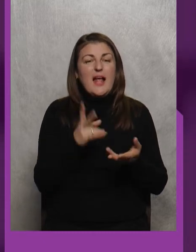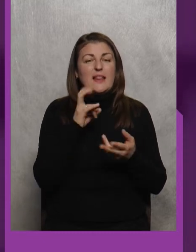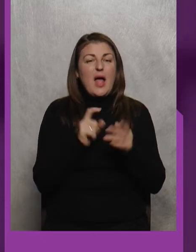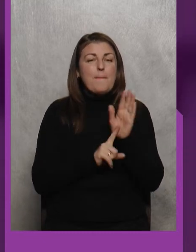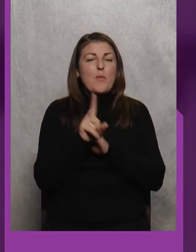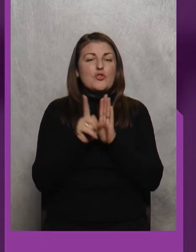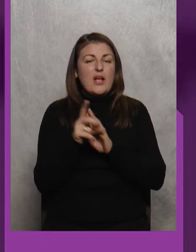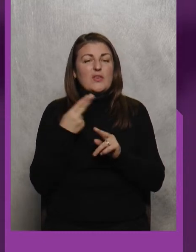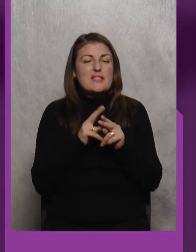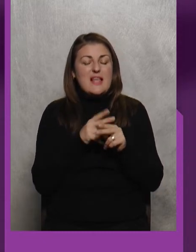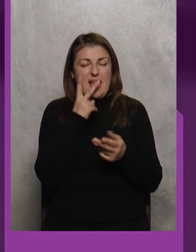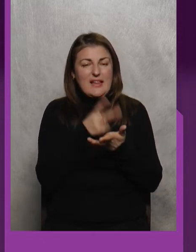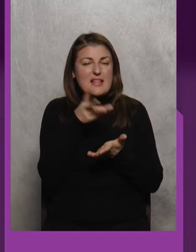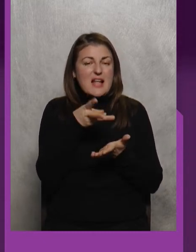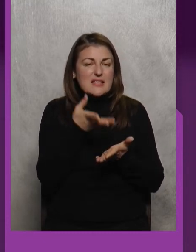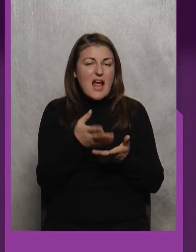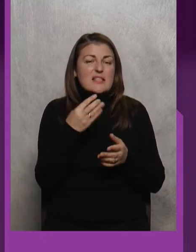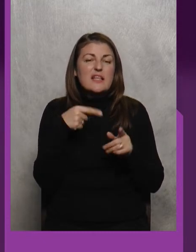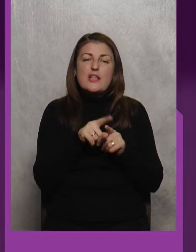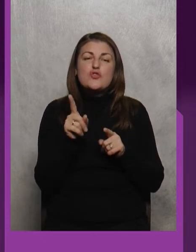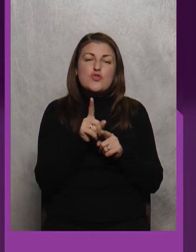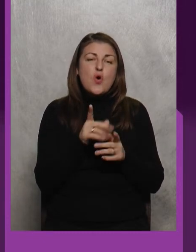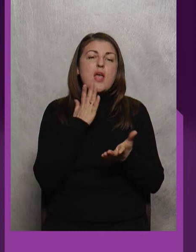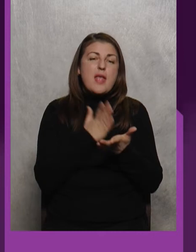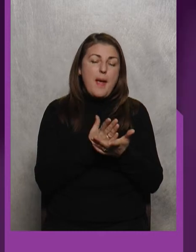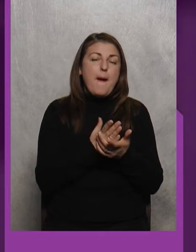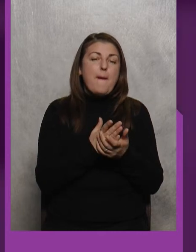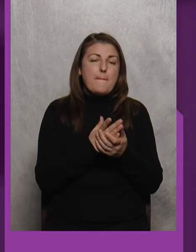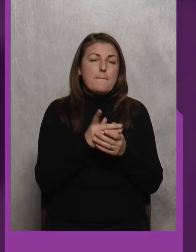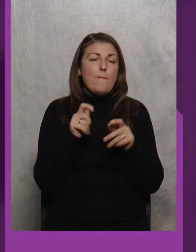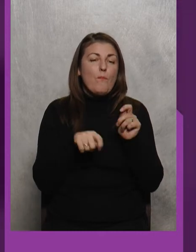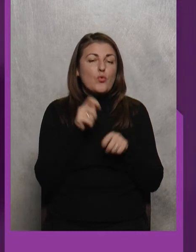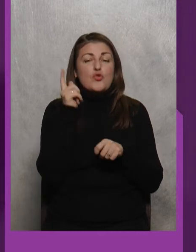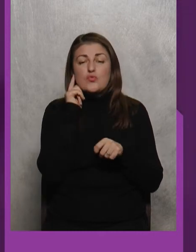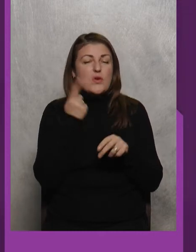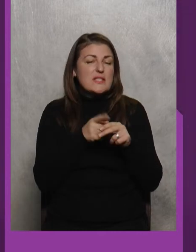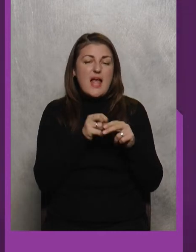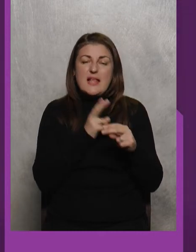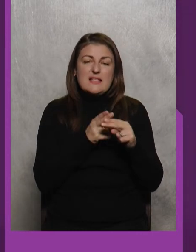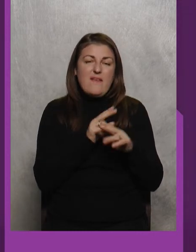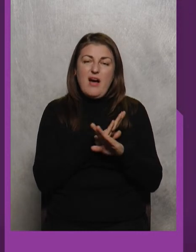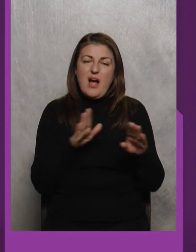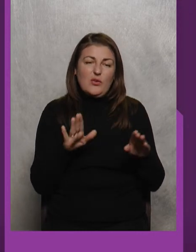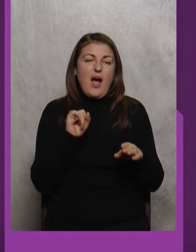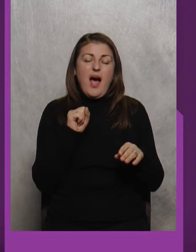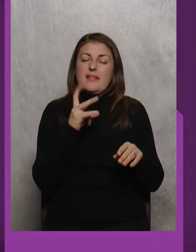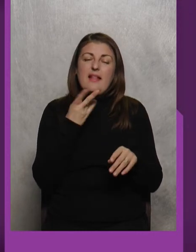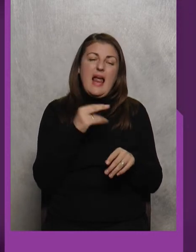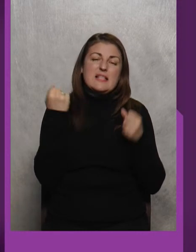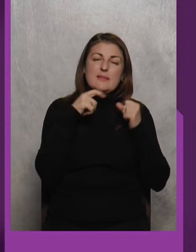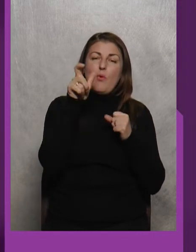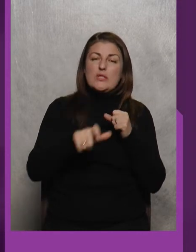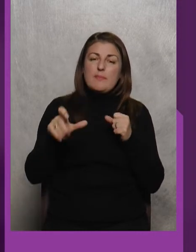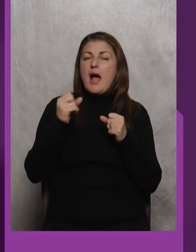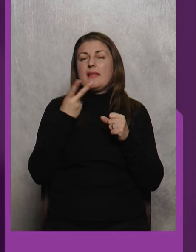на початку цієї трансляції Те, що є порушення слуху, це не завада Ані для спортсменів,